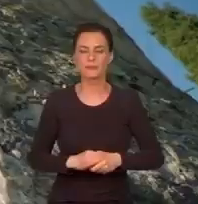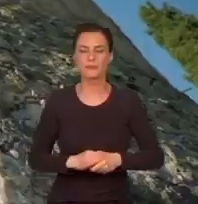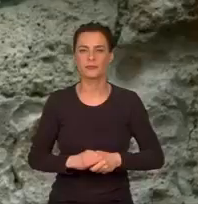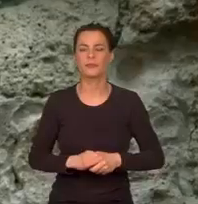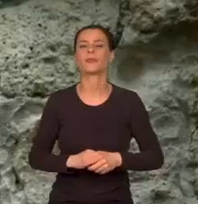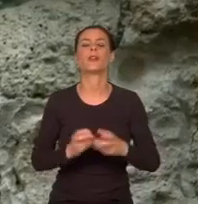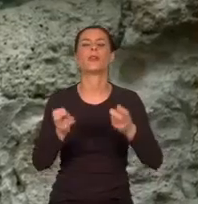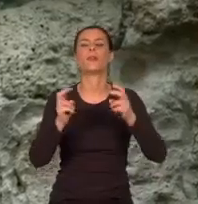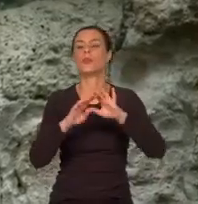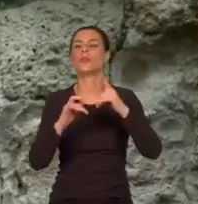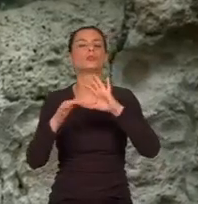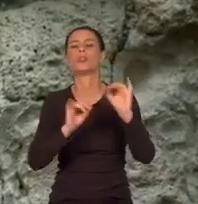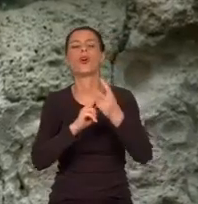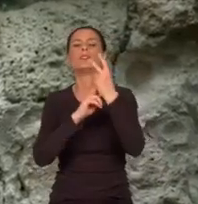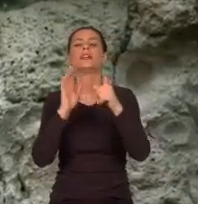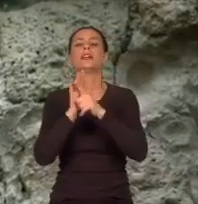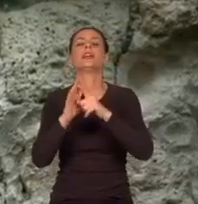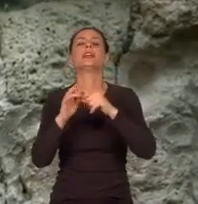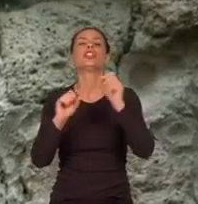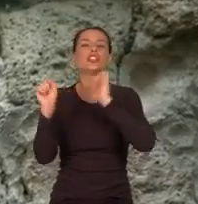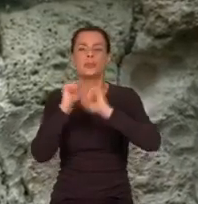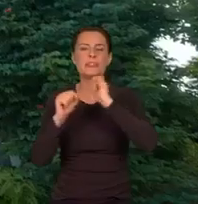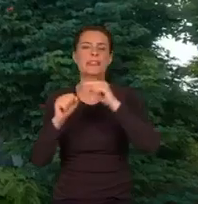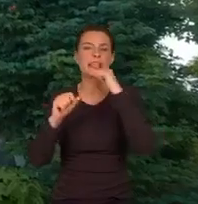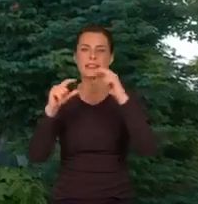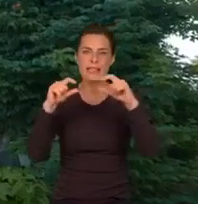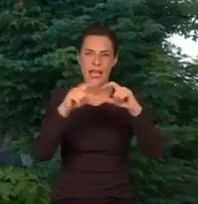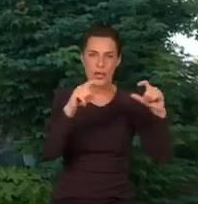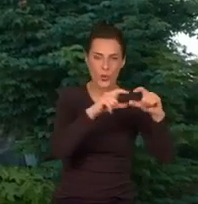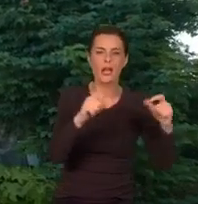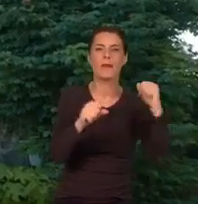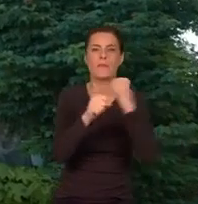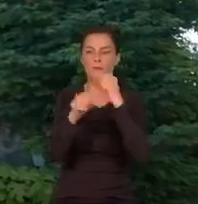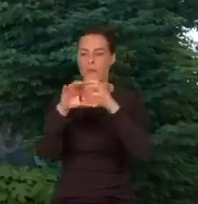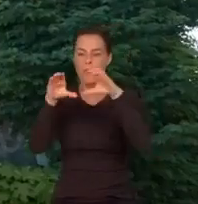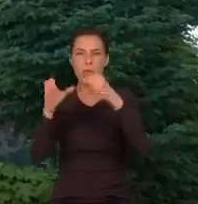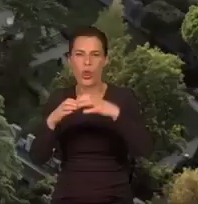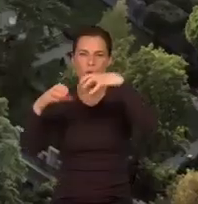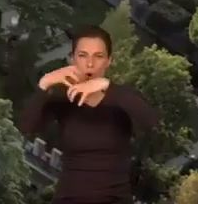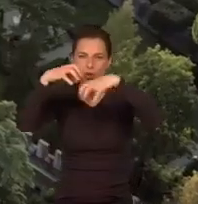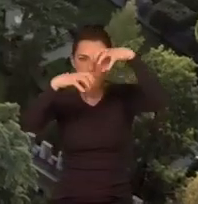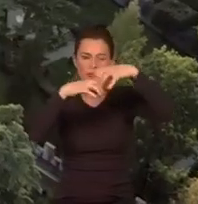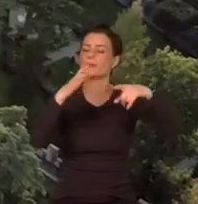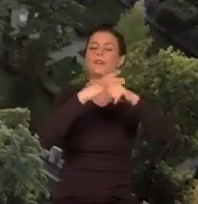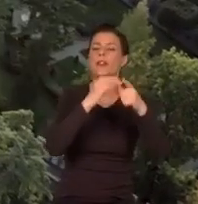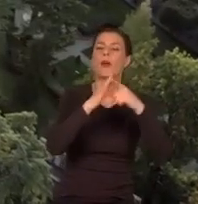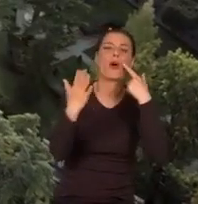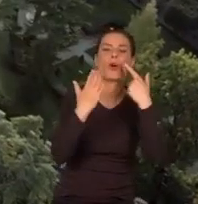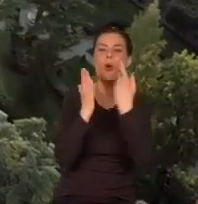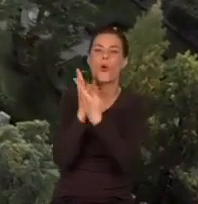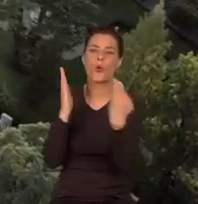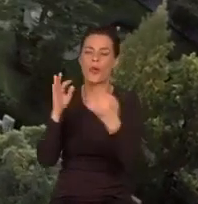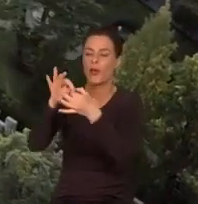Powstał w całości z rzymskich cegieł i wielkich kamiennych bloków. Ma około 8 metrów